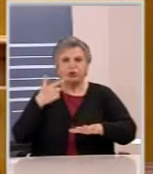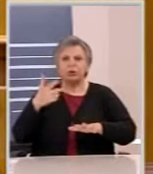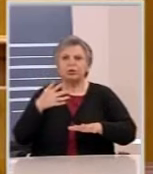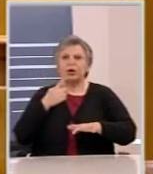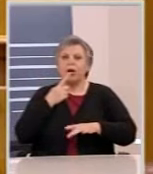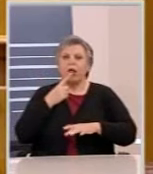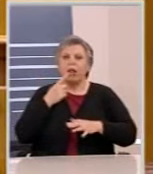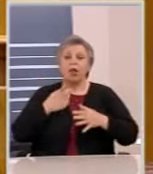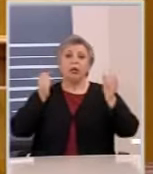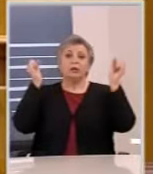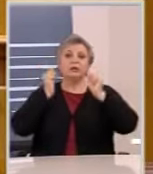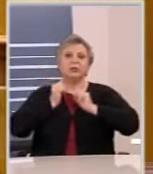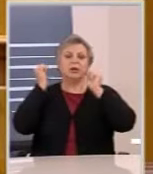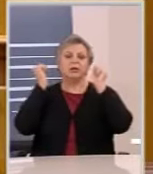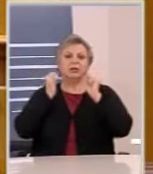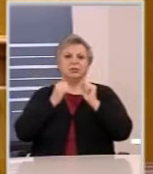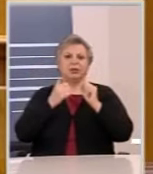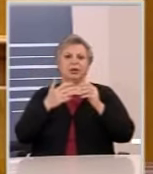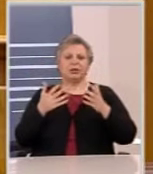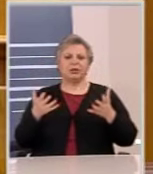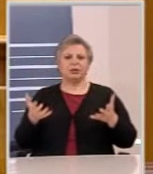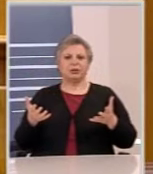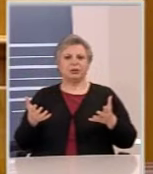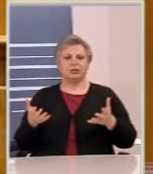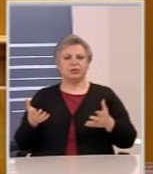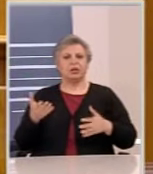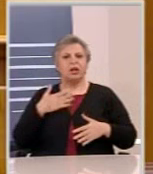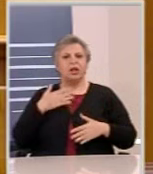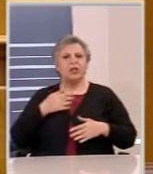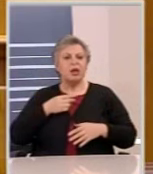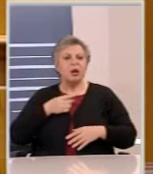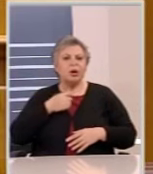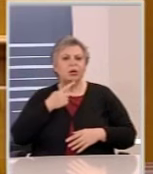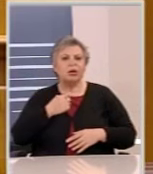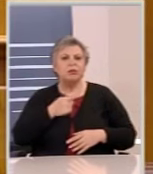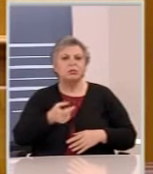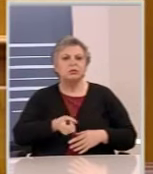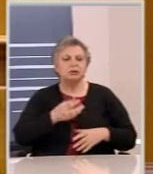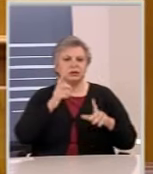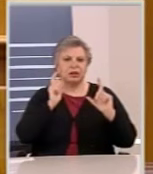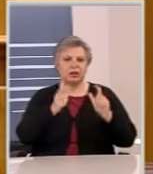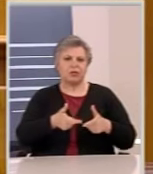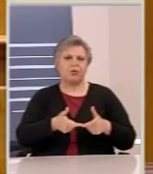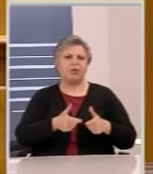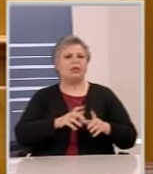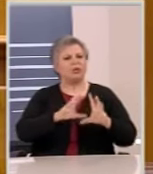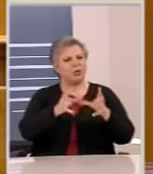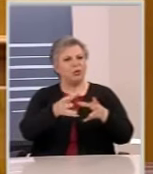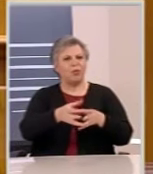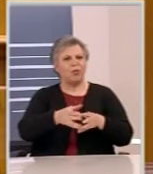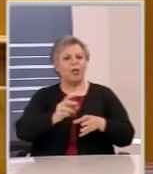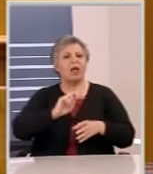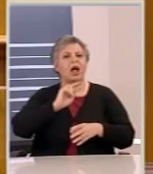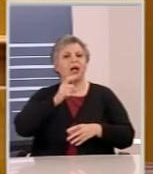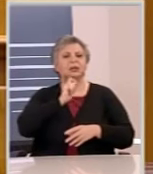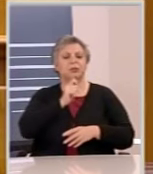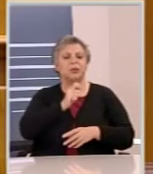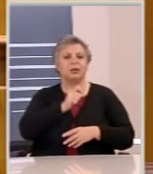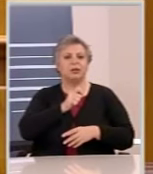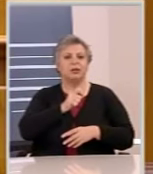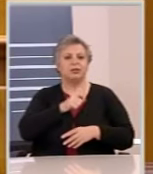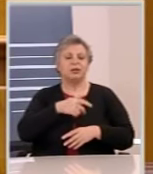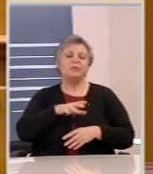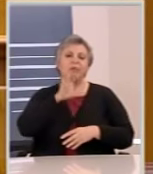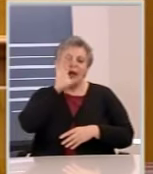Κυρίες και κύριοι συνάδελφοι της αξιωματικής αντιπολίτευσης, ειλικρινά, ειλικρινά, είναι δύσκολο κανείς να